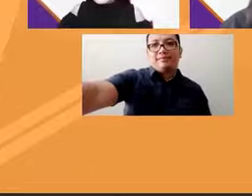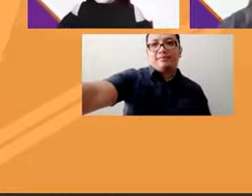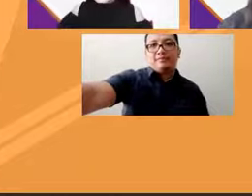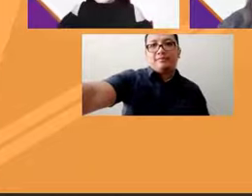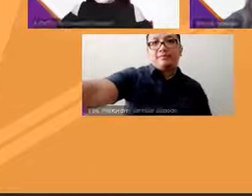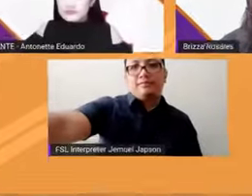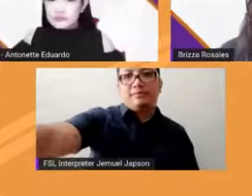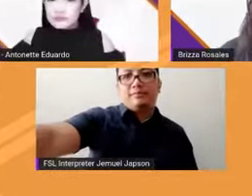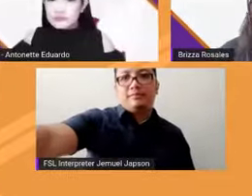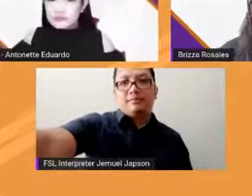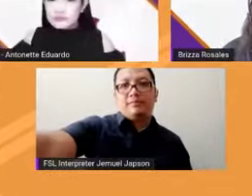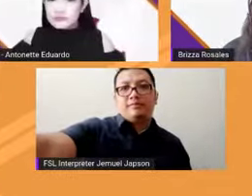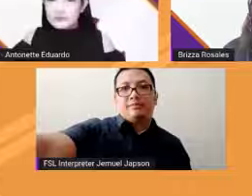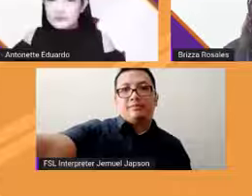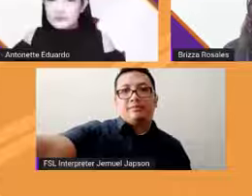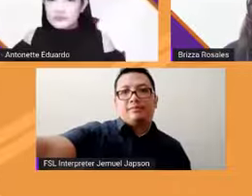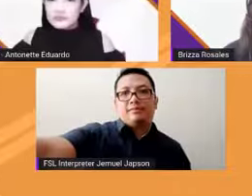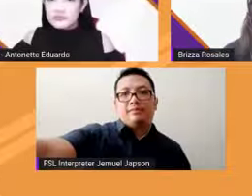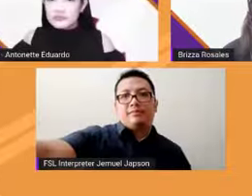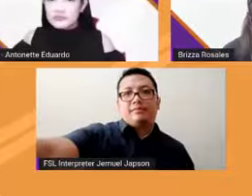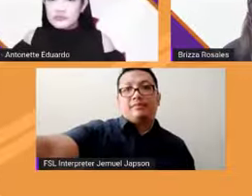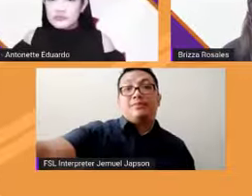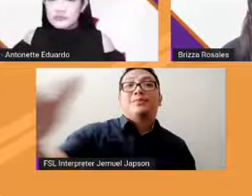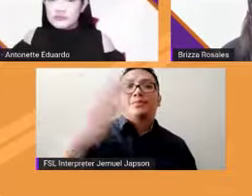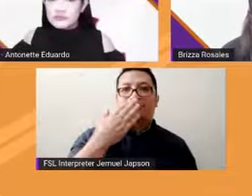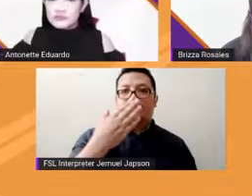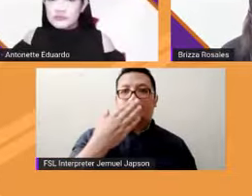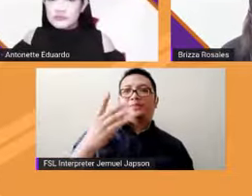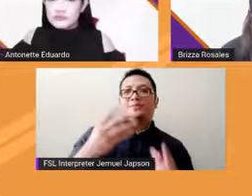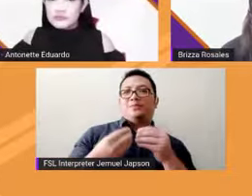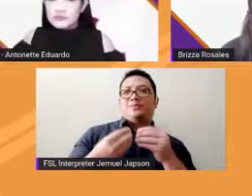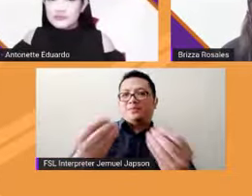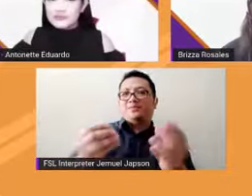Sir, medyo okay na analogy yun. Parang